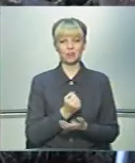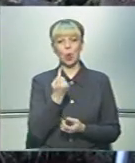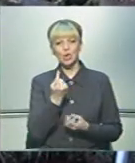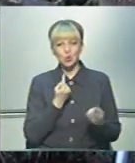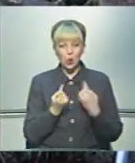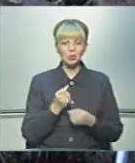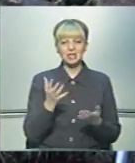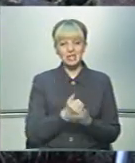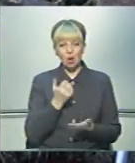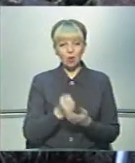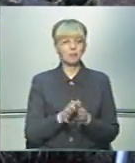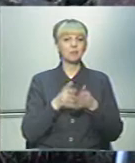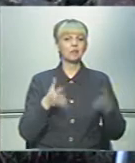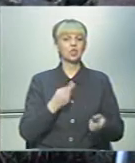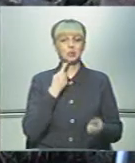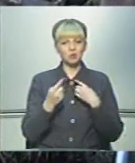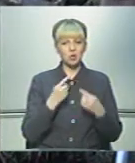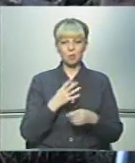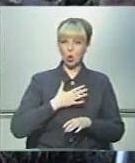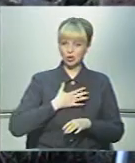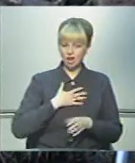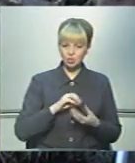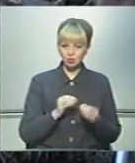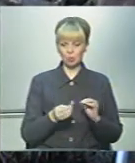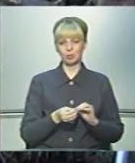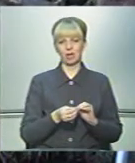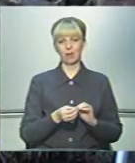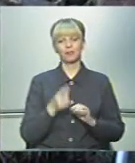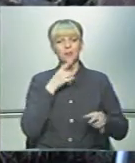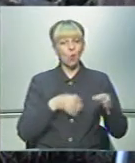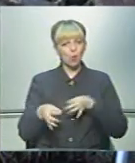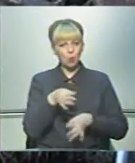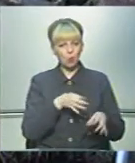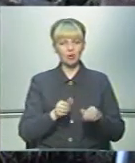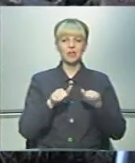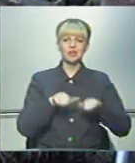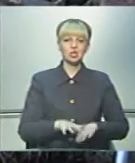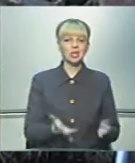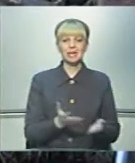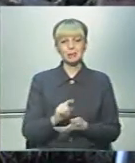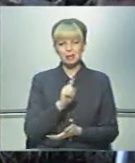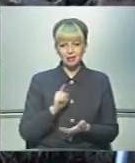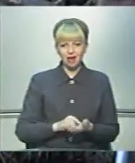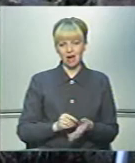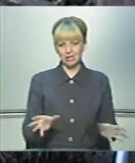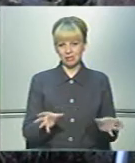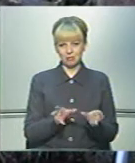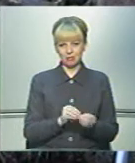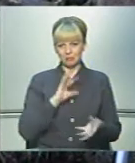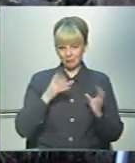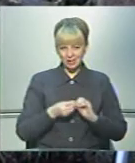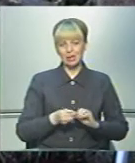одного знаходимо, більше спілкування по наших проблемах, обговорюємо, вирішуємо якісь питання спільні.